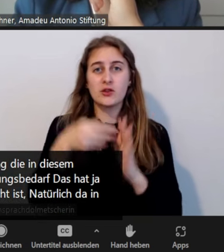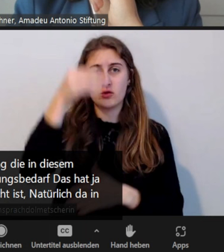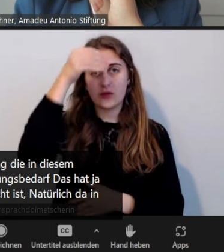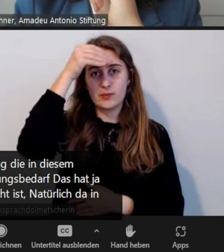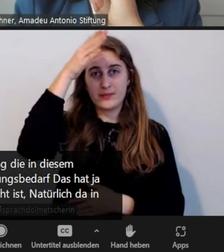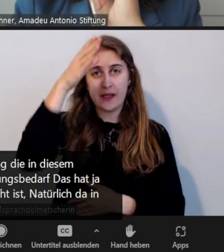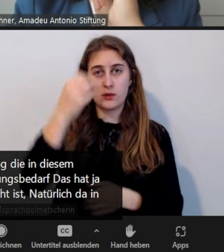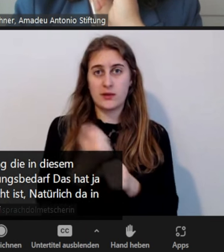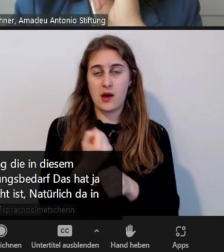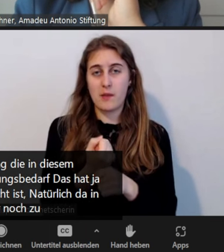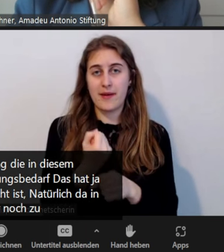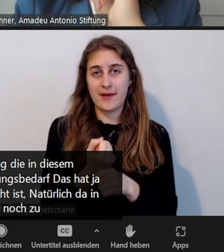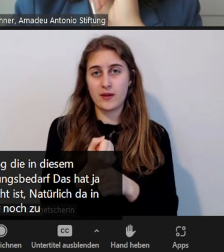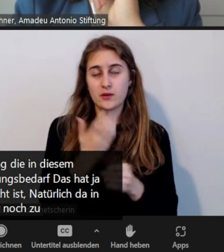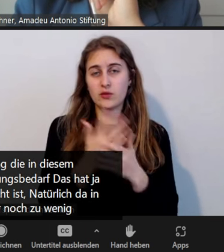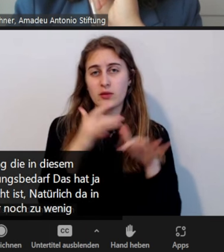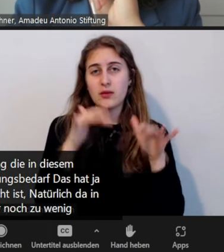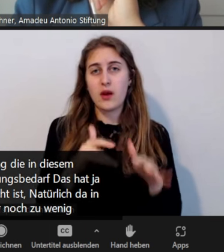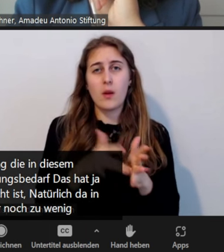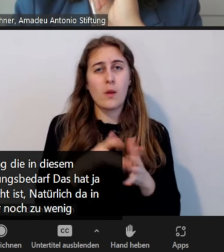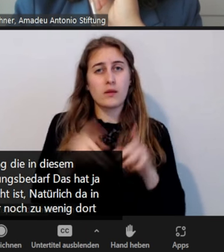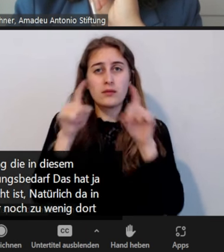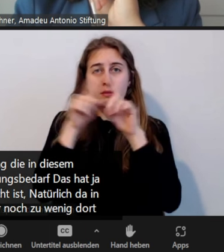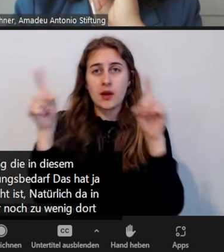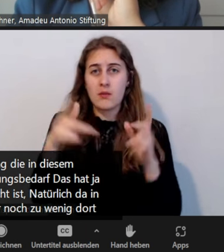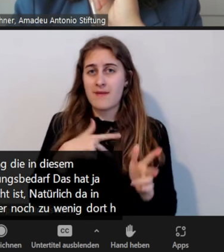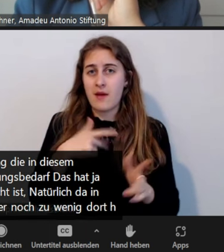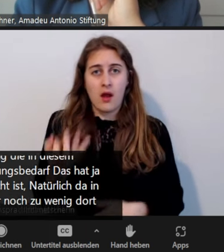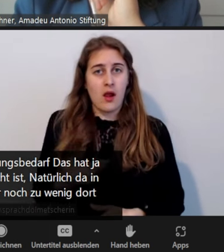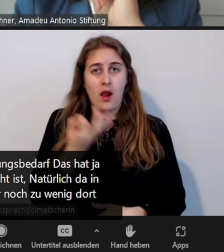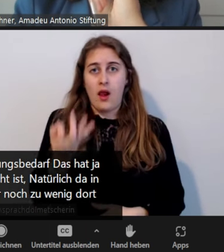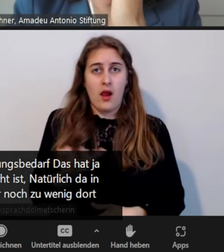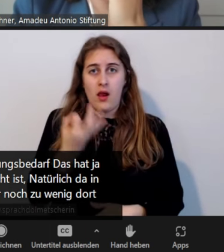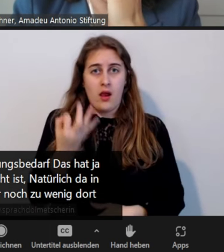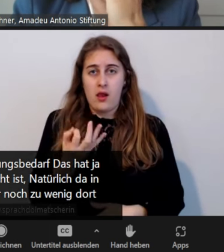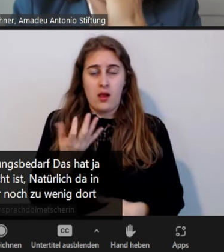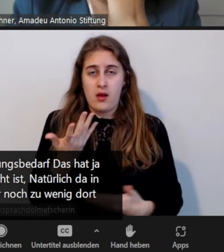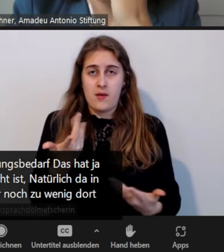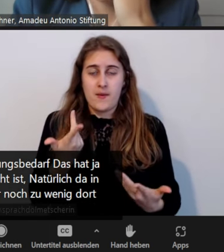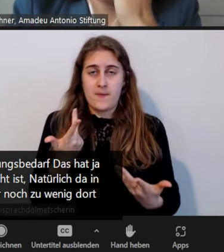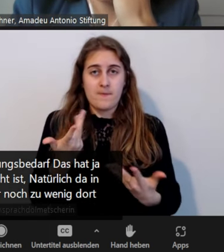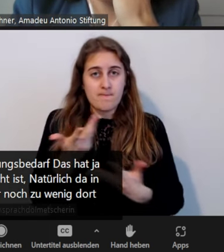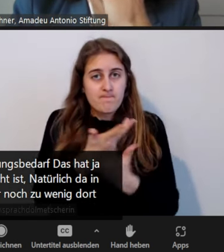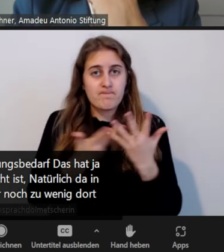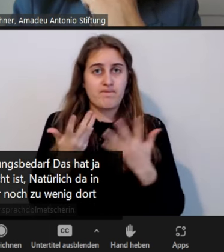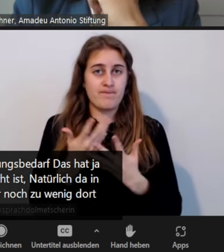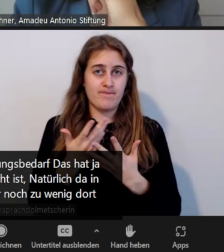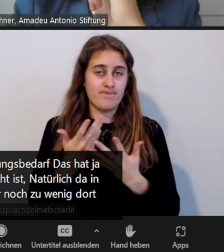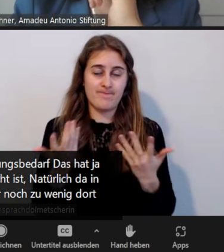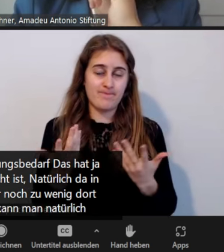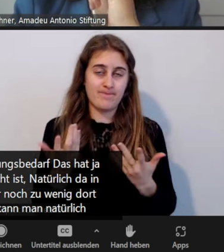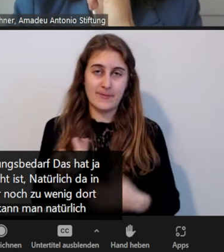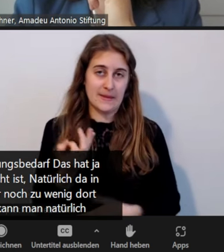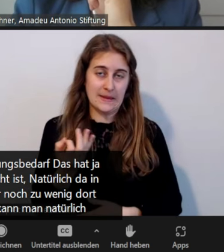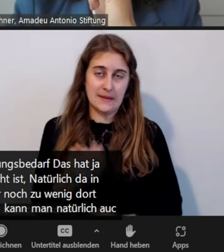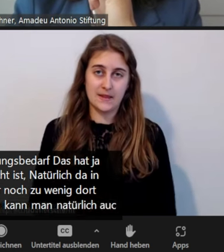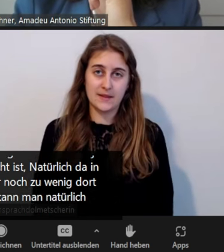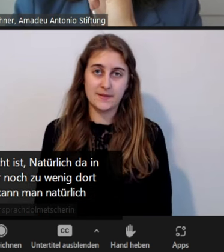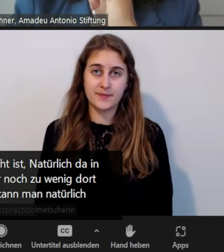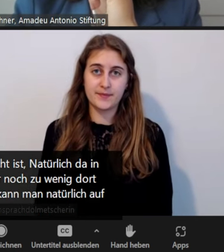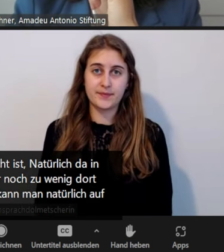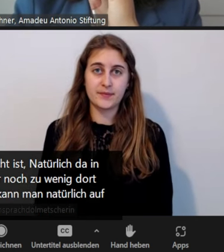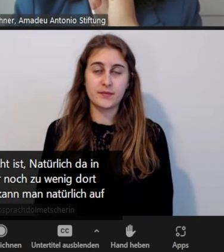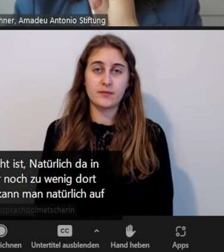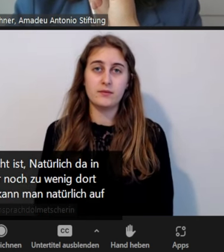weil das Thema immer noch zu wenig dort adressiert wird und aufgenommen wird. Und da kann man natürlich auf unterschiedlichen